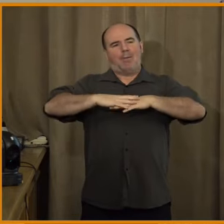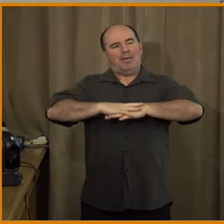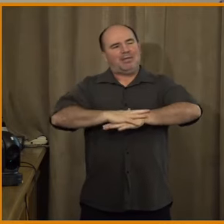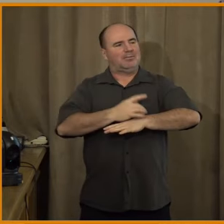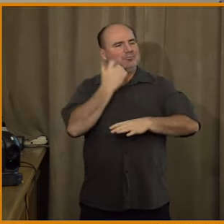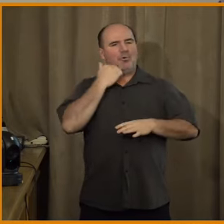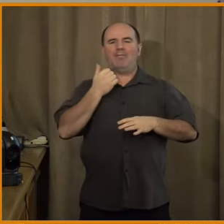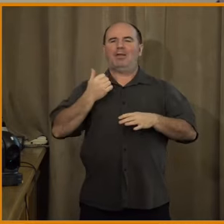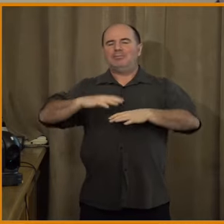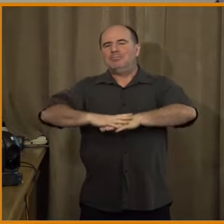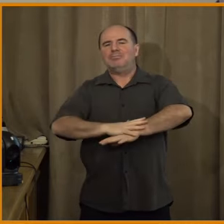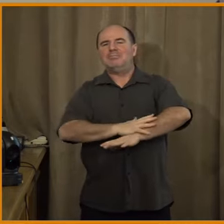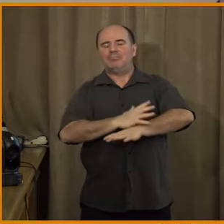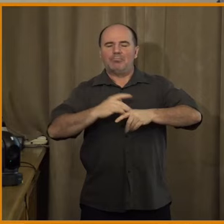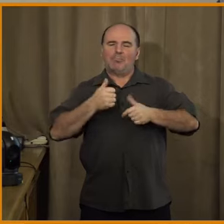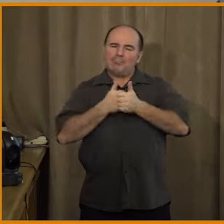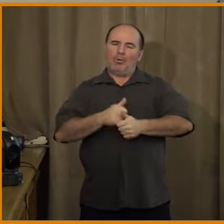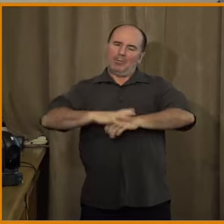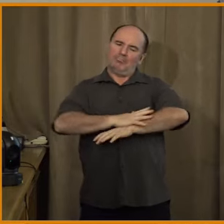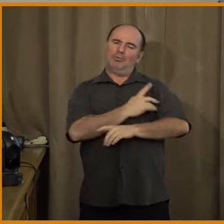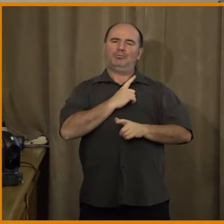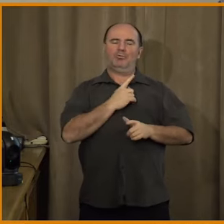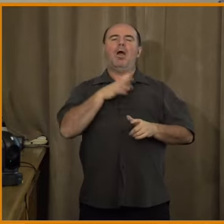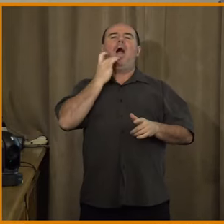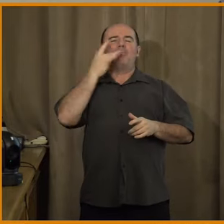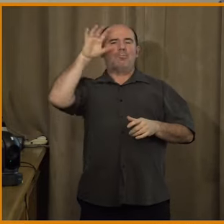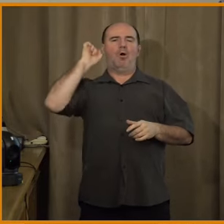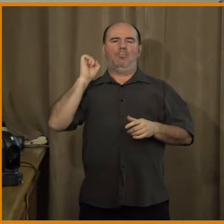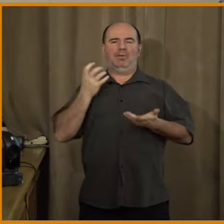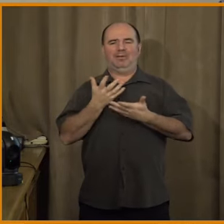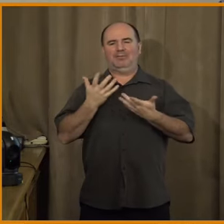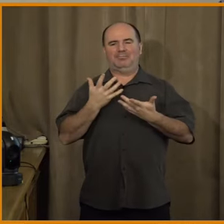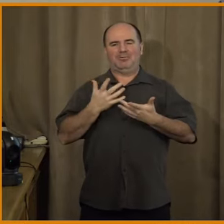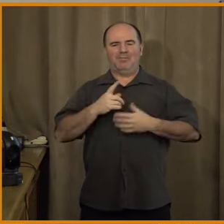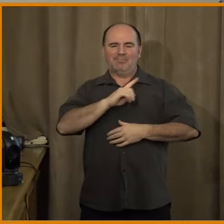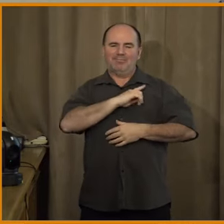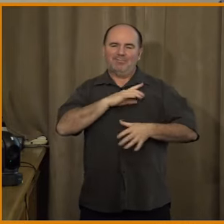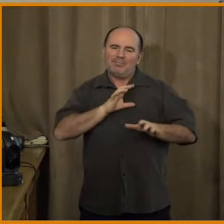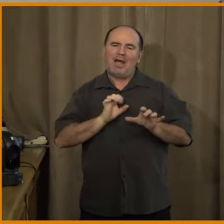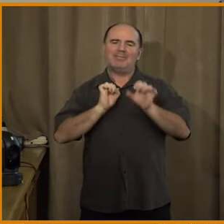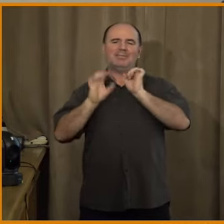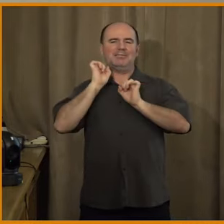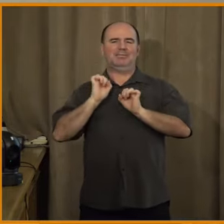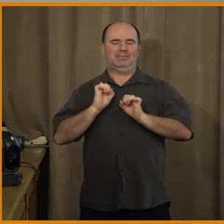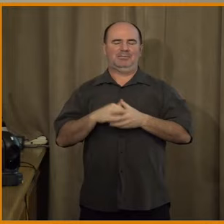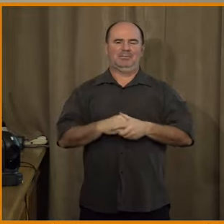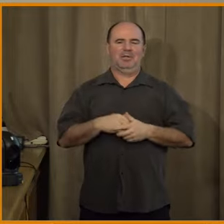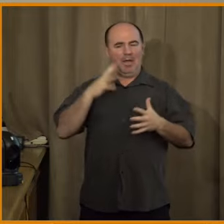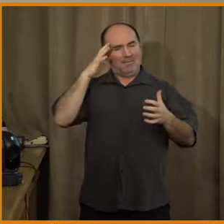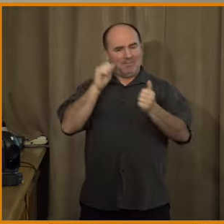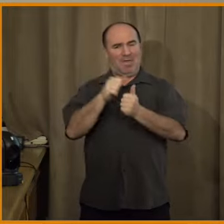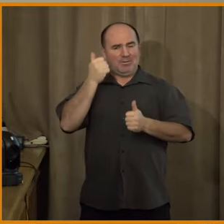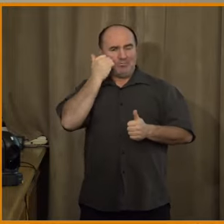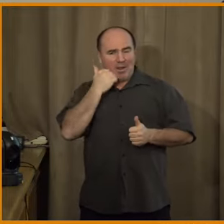si myslím, že to je jednak, už se na tom spávalo spoustu času a myslím si, zhruba obecně víme, co se